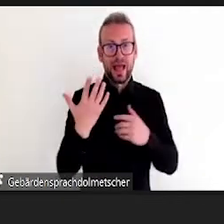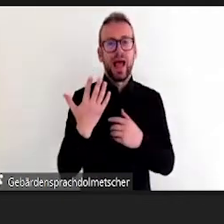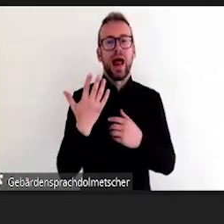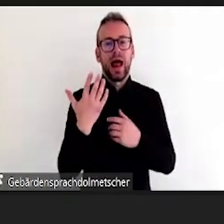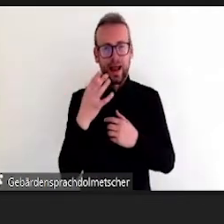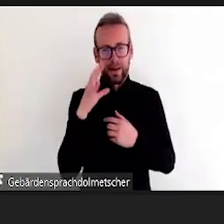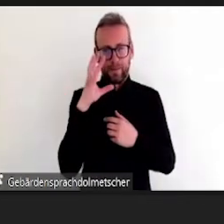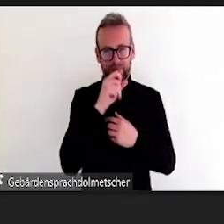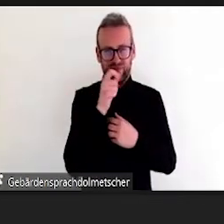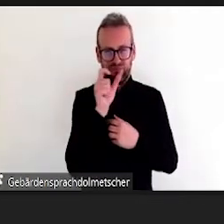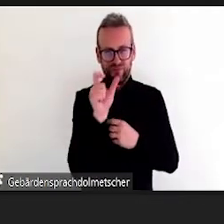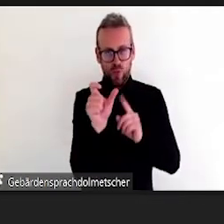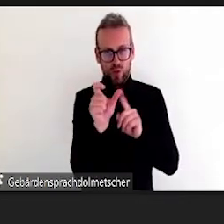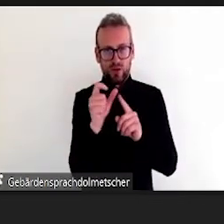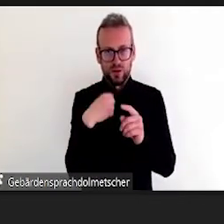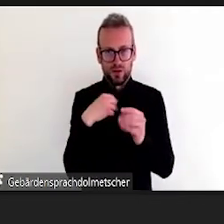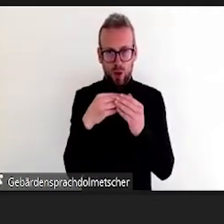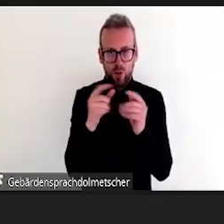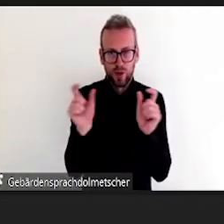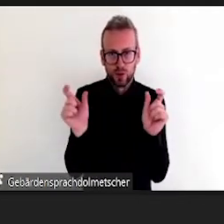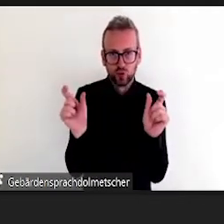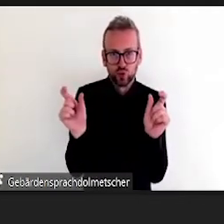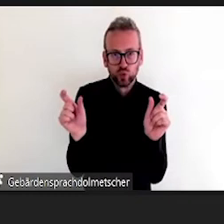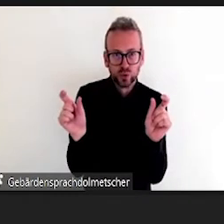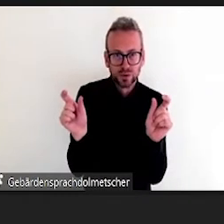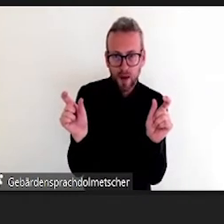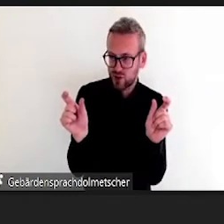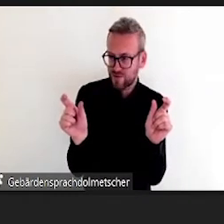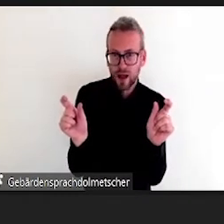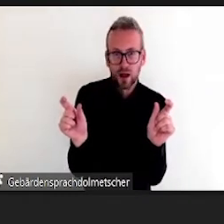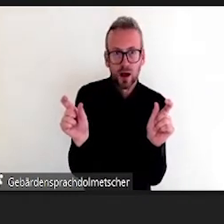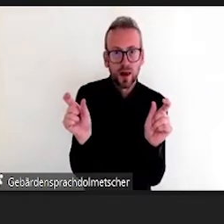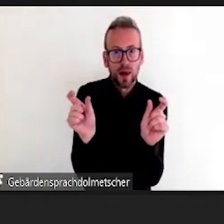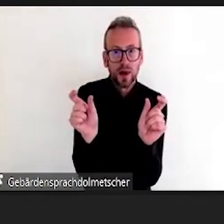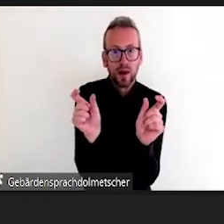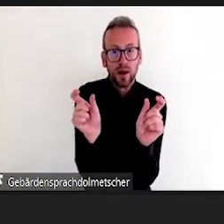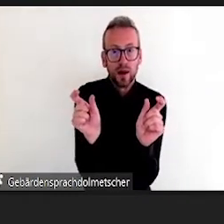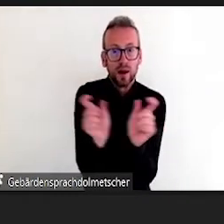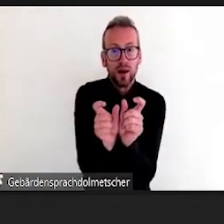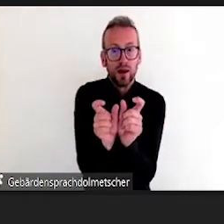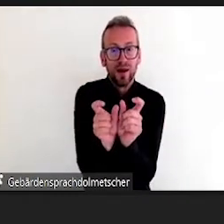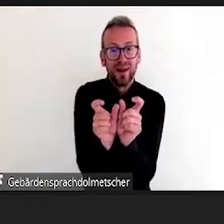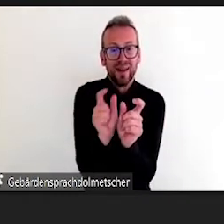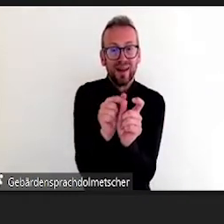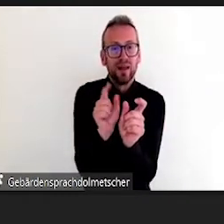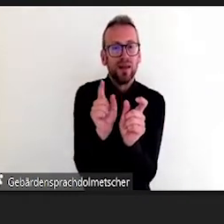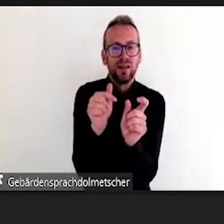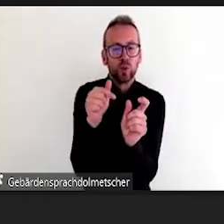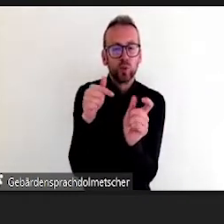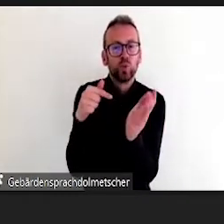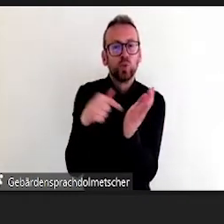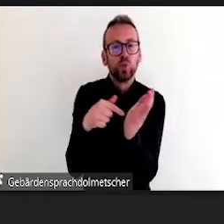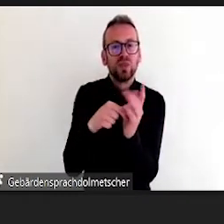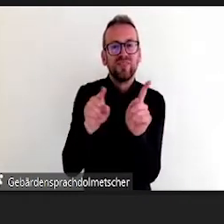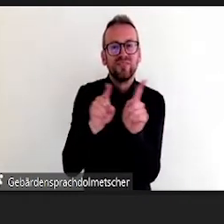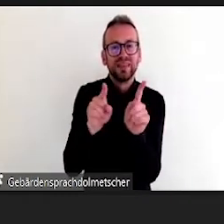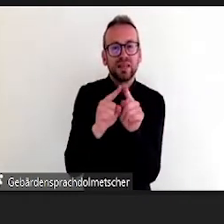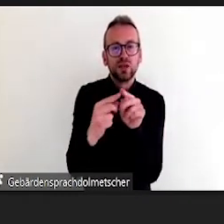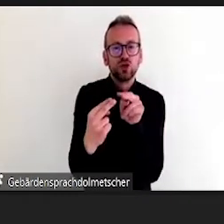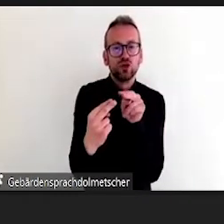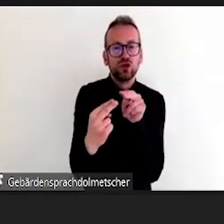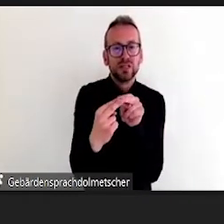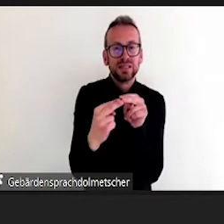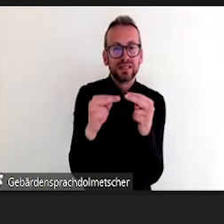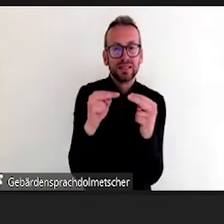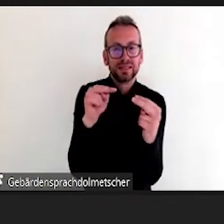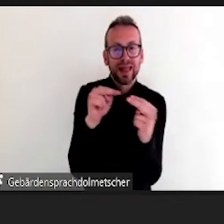Jetzt kommt dieser Begriff hauptsächlich aus der Diskussion rund um Schule und weniger rund um Hochschule. Trotzdem bin ich der Meinung, dass die Klusion auch in